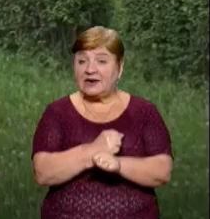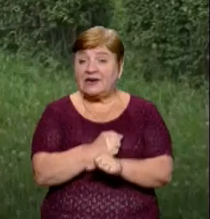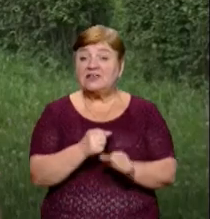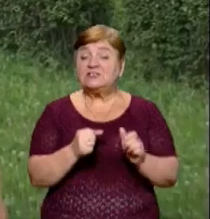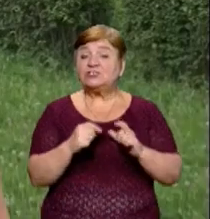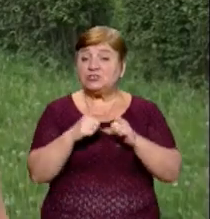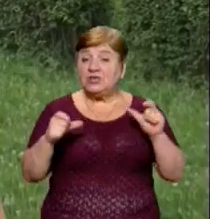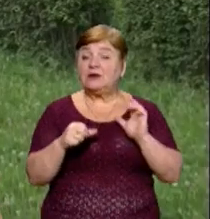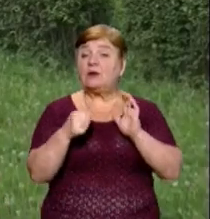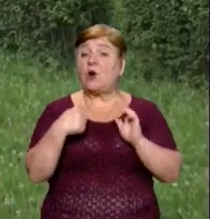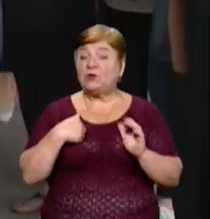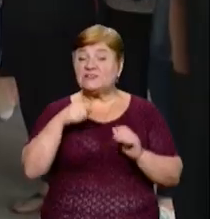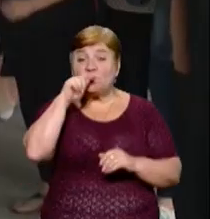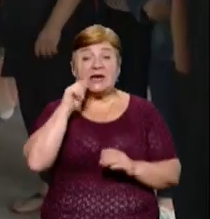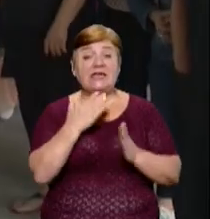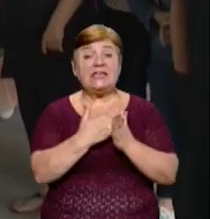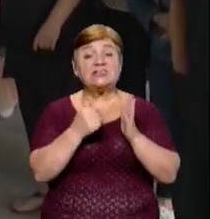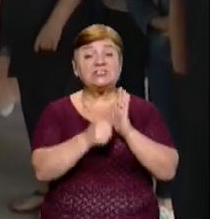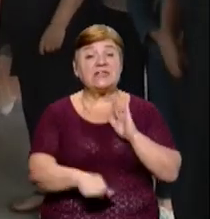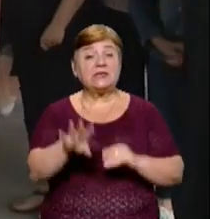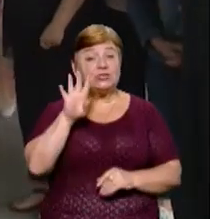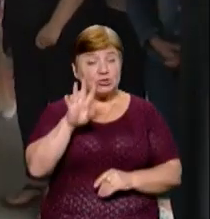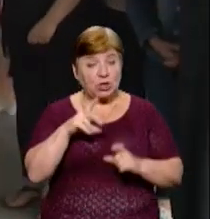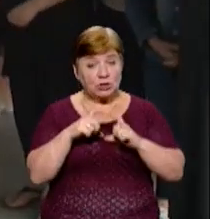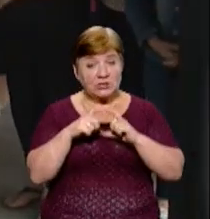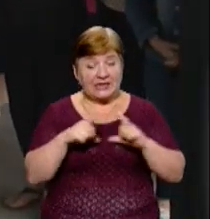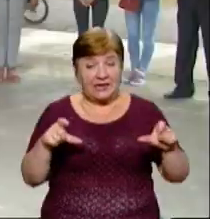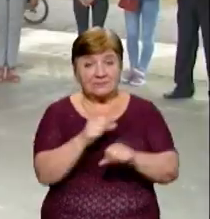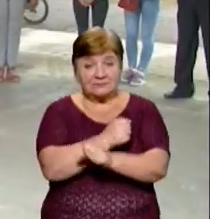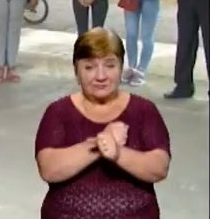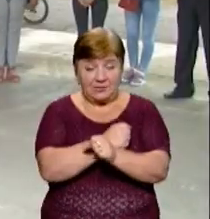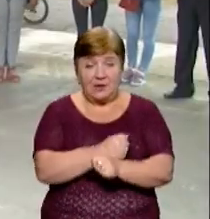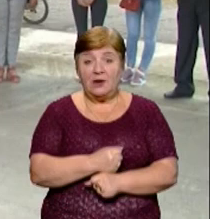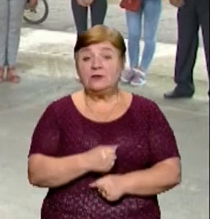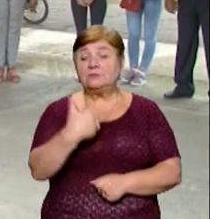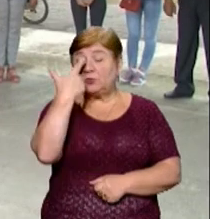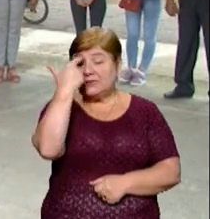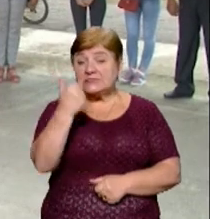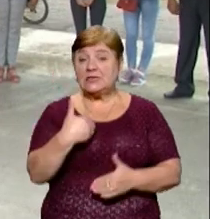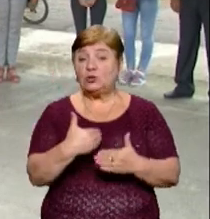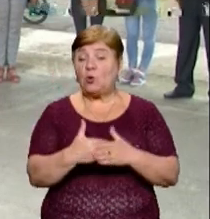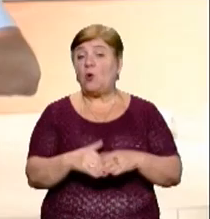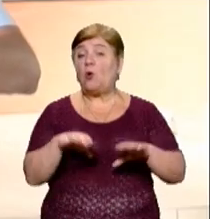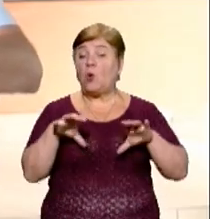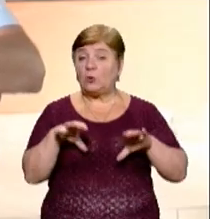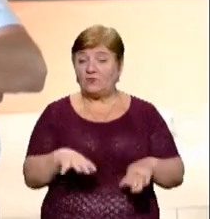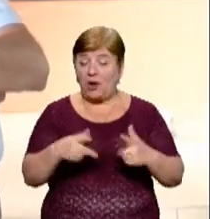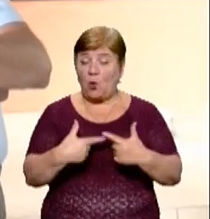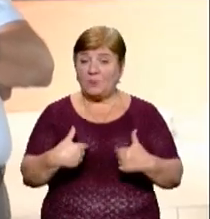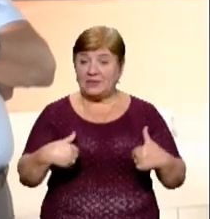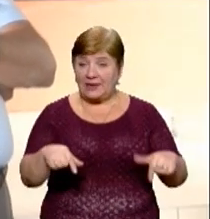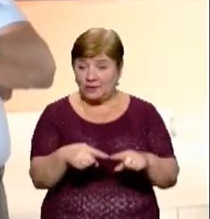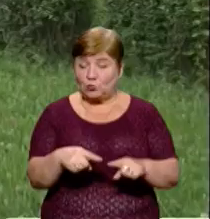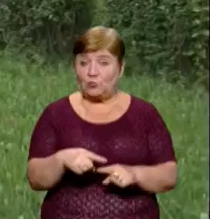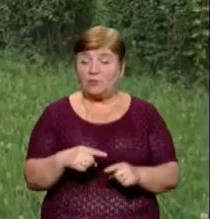в нашій Україні, донесли до голови комітету із питань освіти і науки до пана Баб'яка,